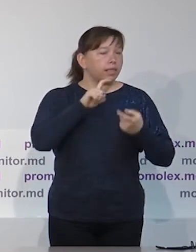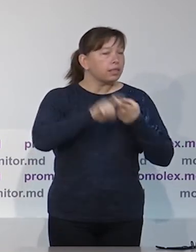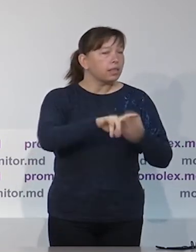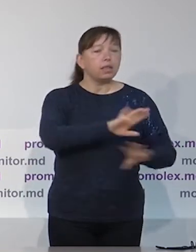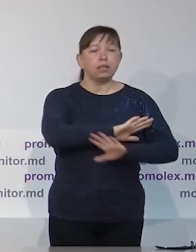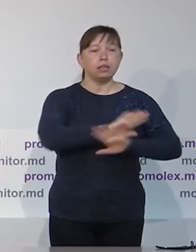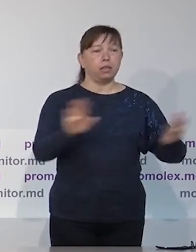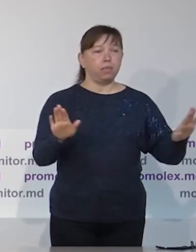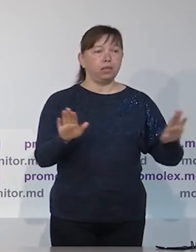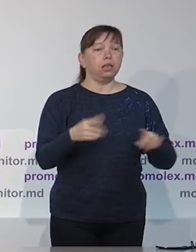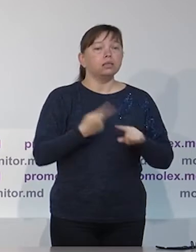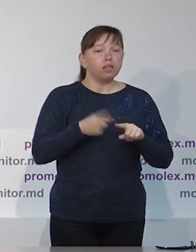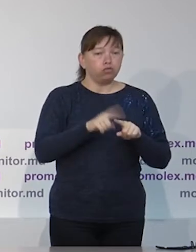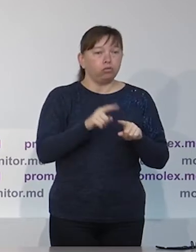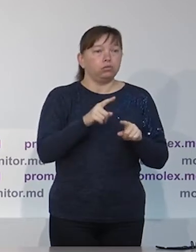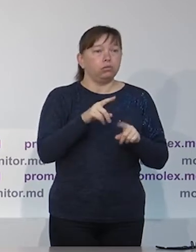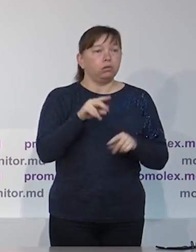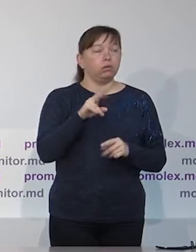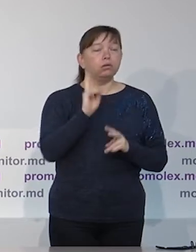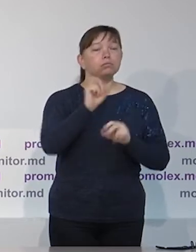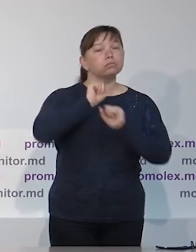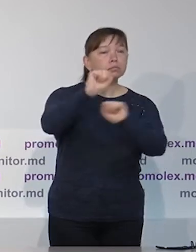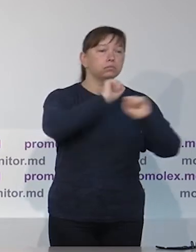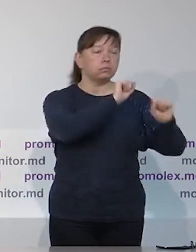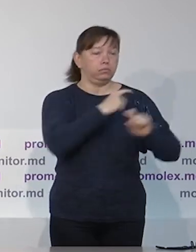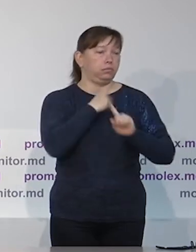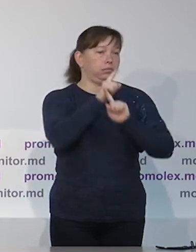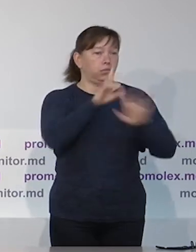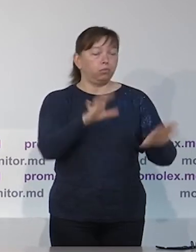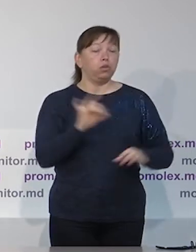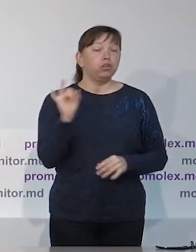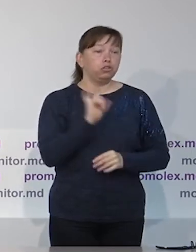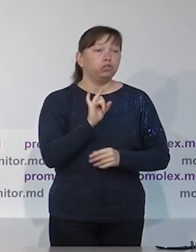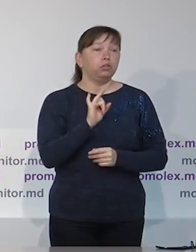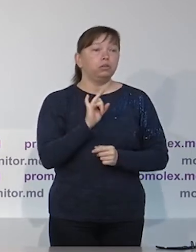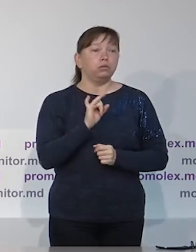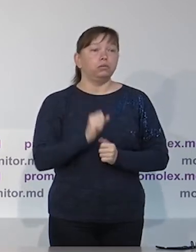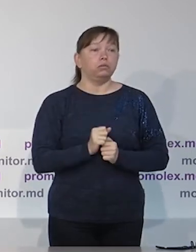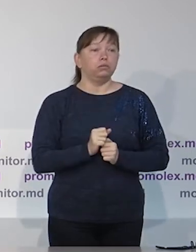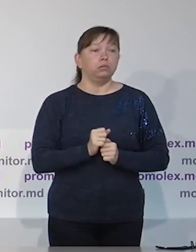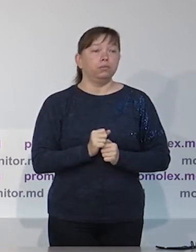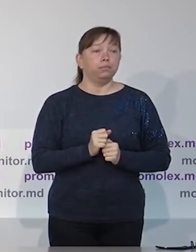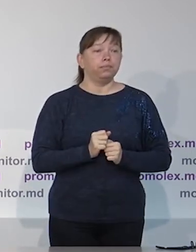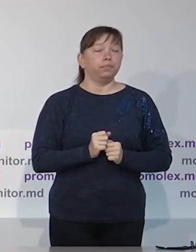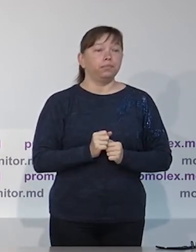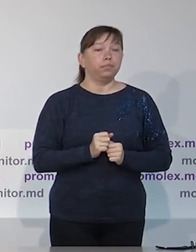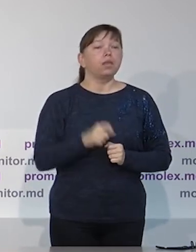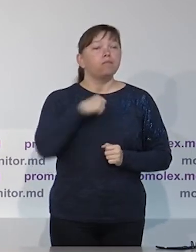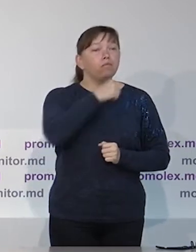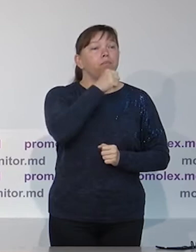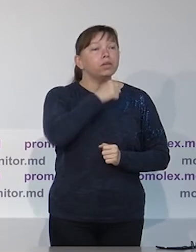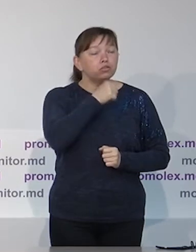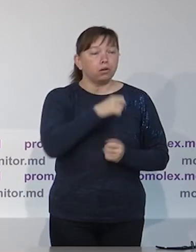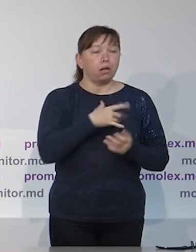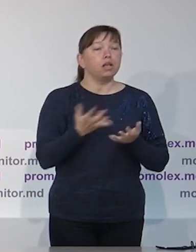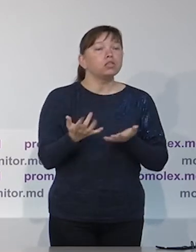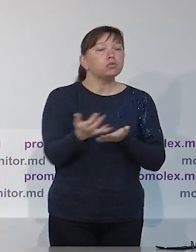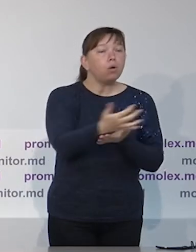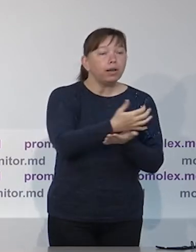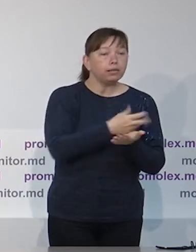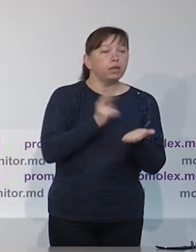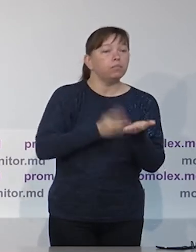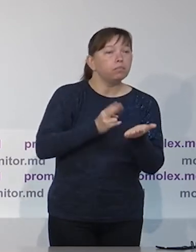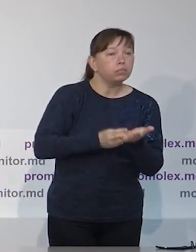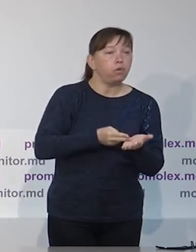доверии на независимости этой миссии, и,